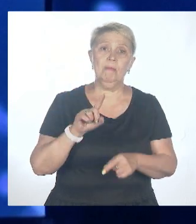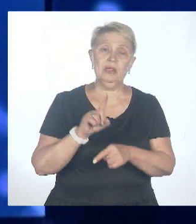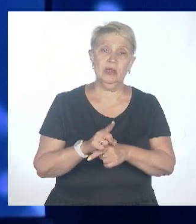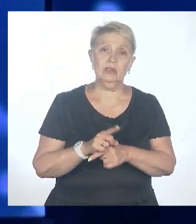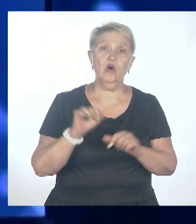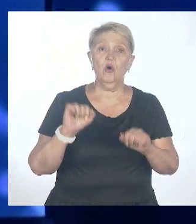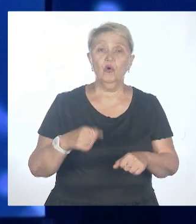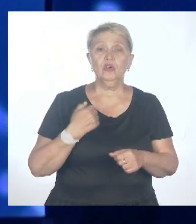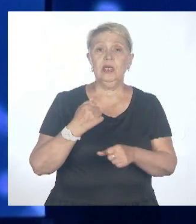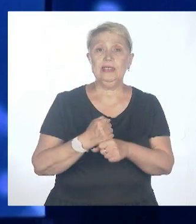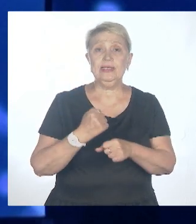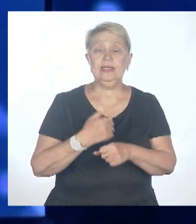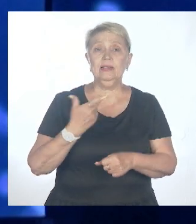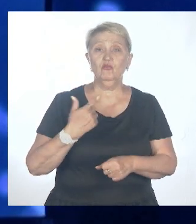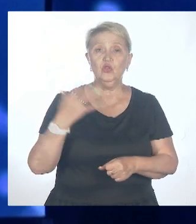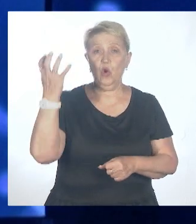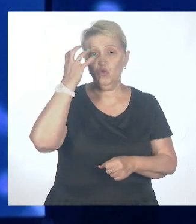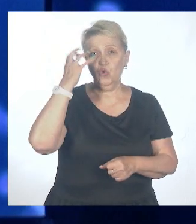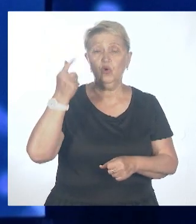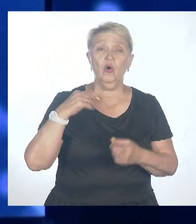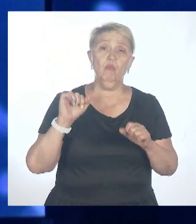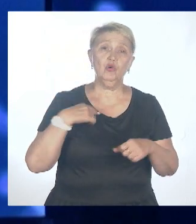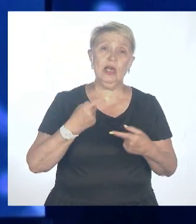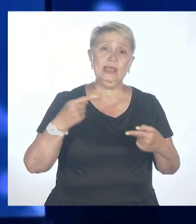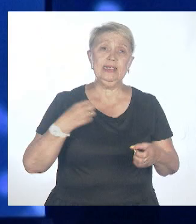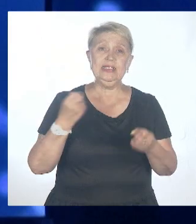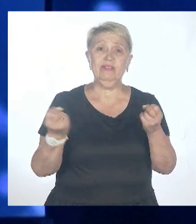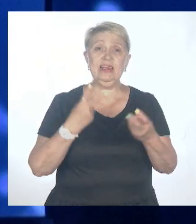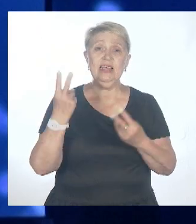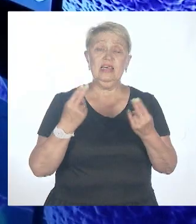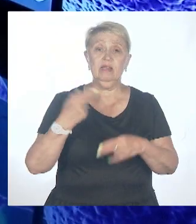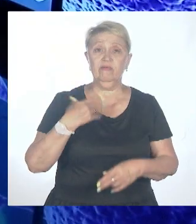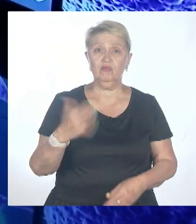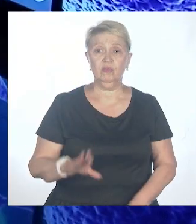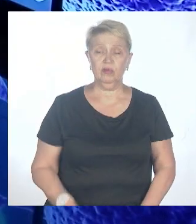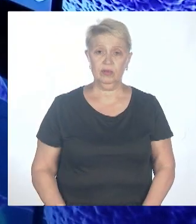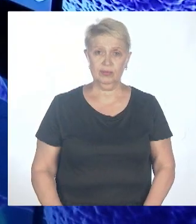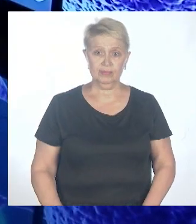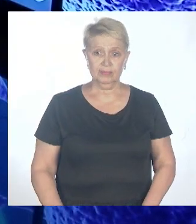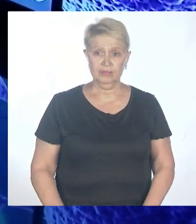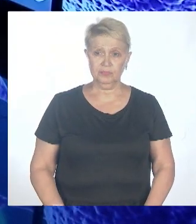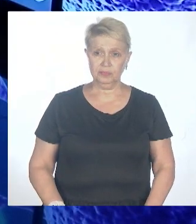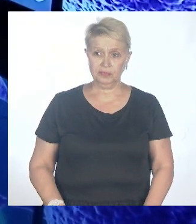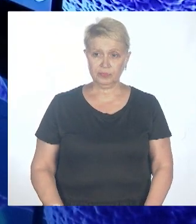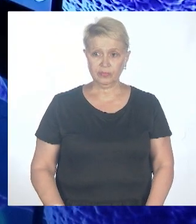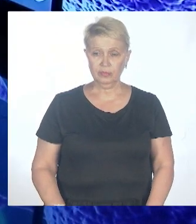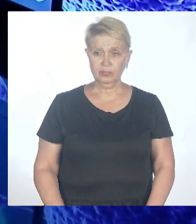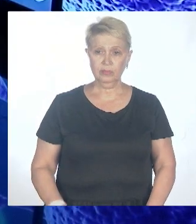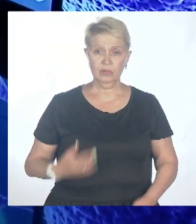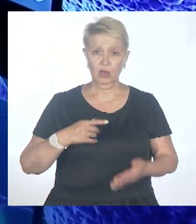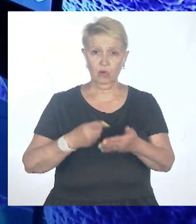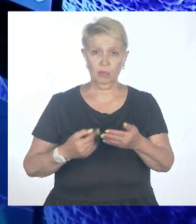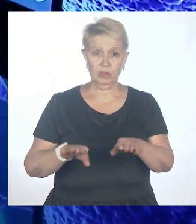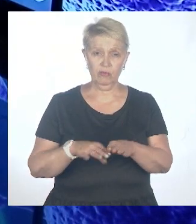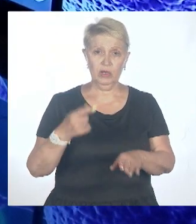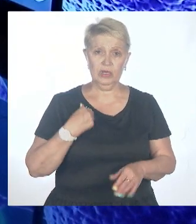черной, можно с принтом группы, можно еще чего-нибудь, но если вы ее наденете, нить хуже точно уже не будет. Кроме того, я бы сейчас